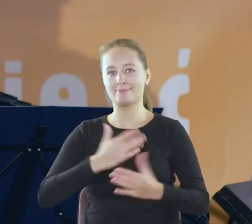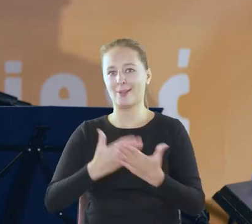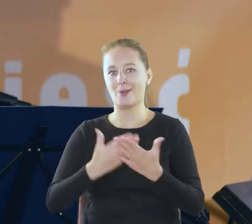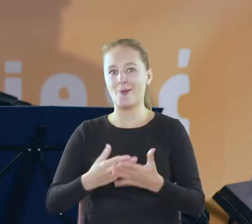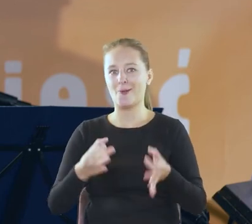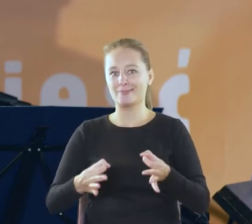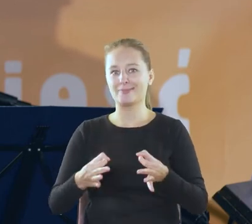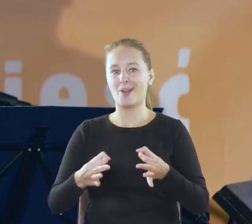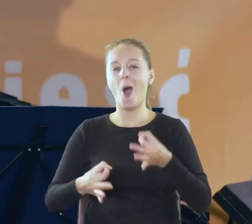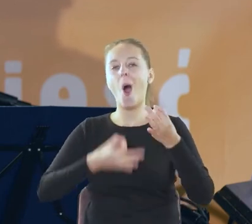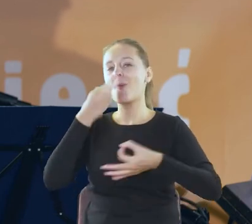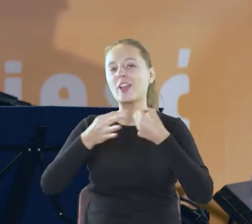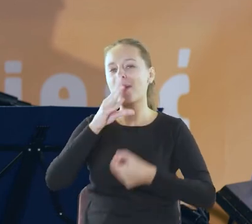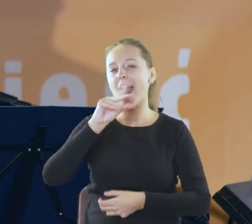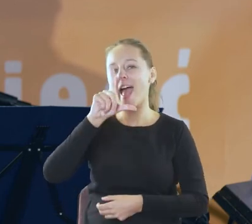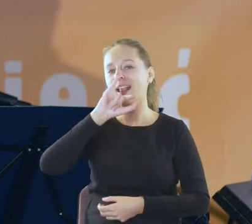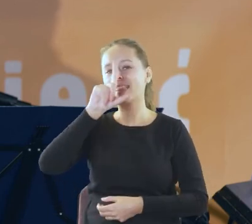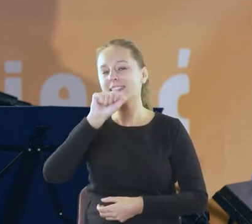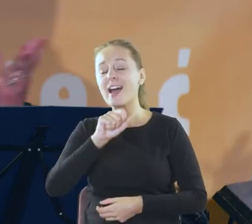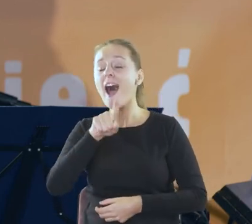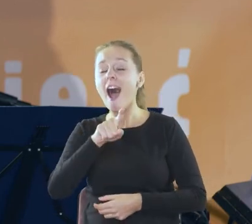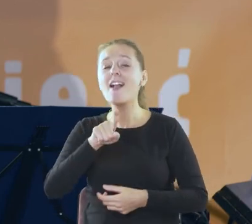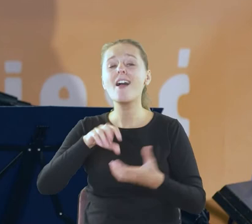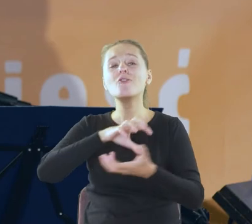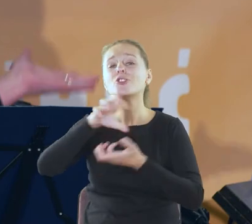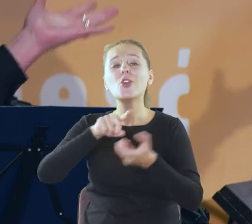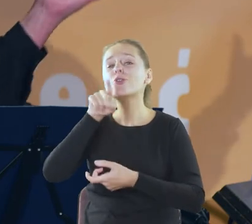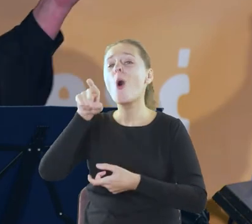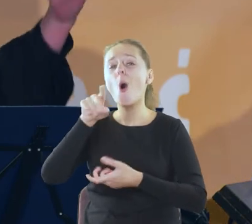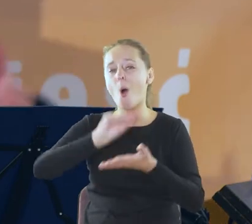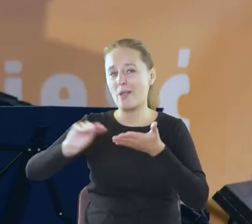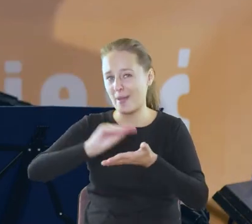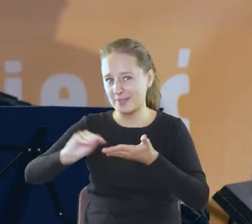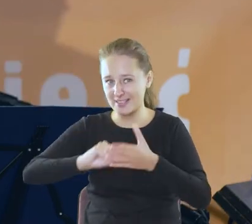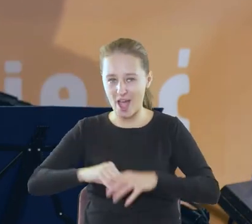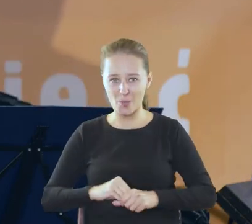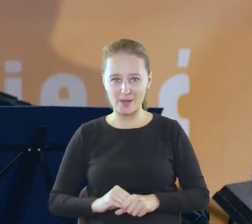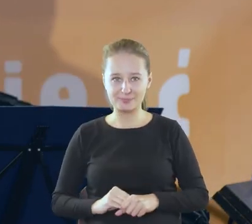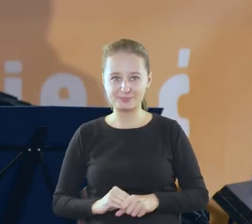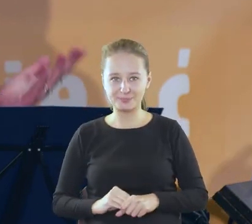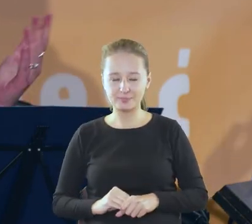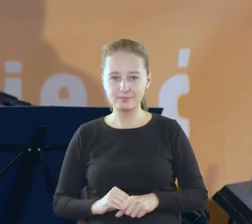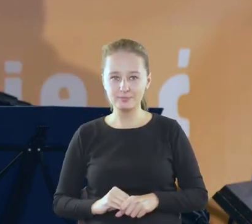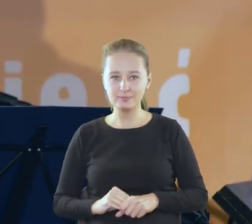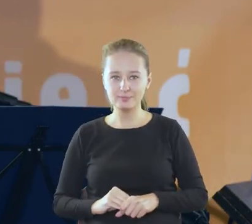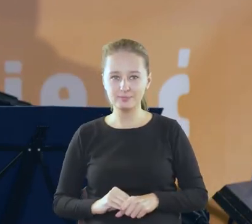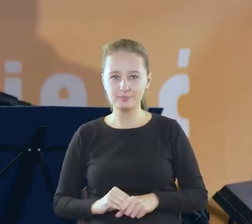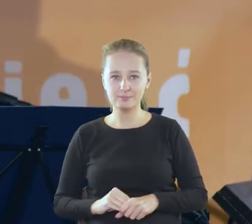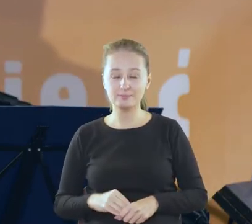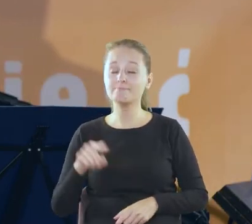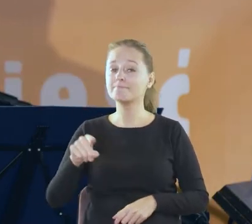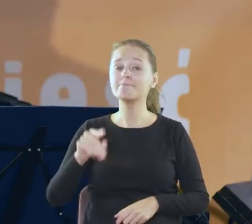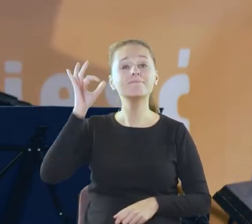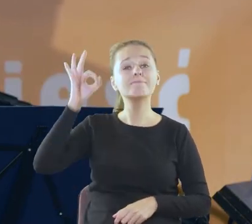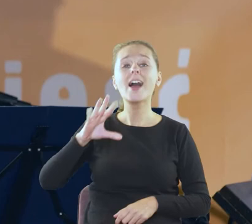opowiemy Elizę ale opowiemy ją w tym świecie który ona napisała i niech sobie tam pani Eliza